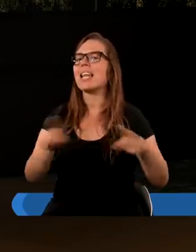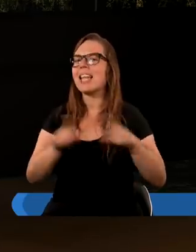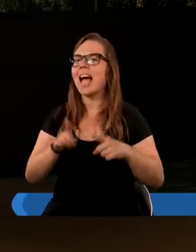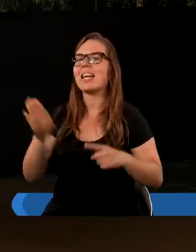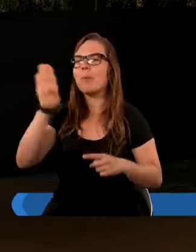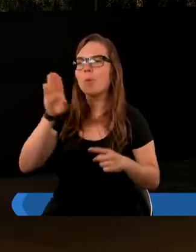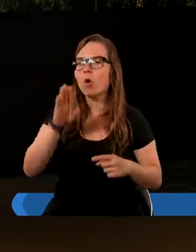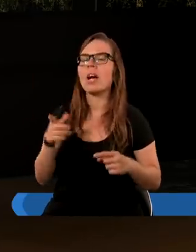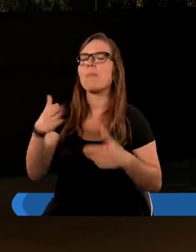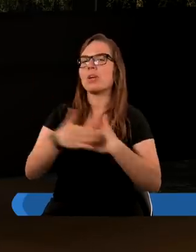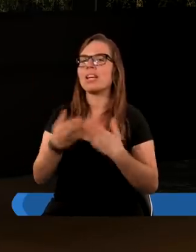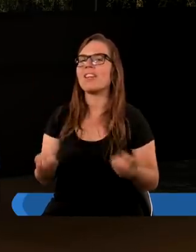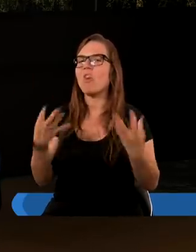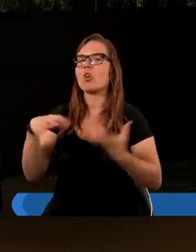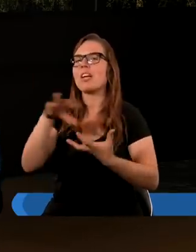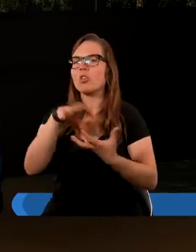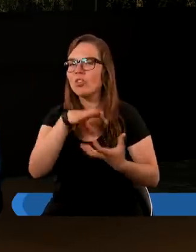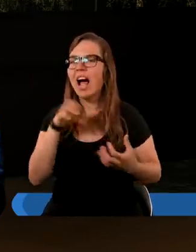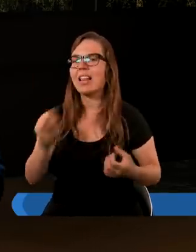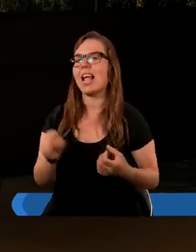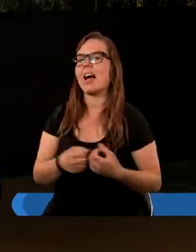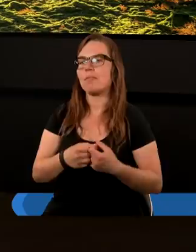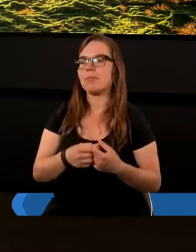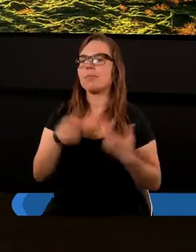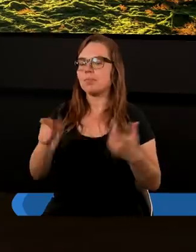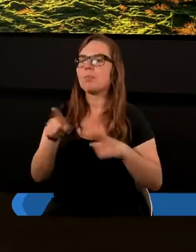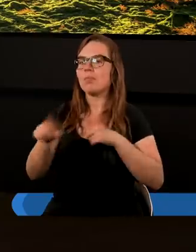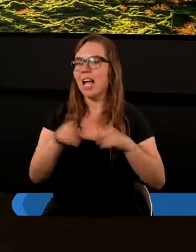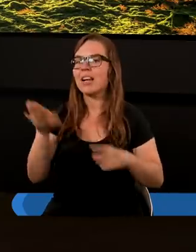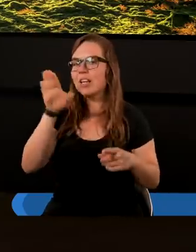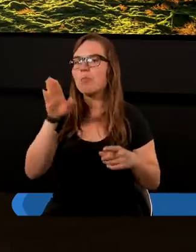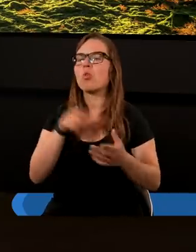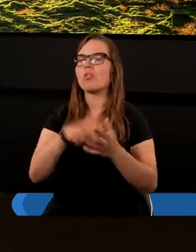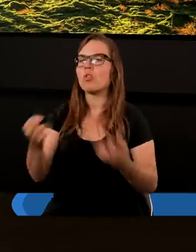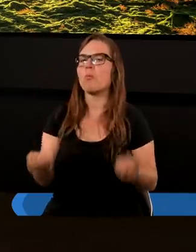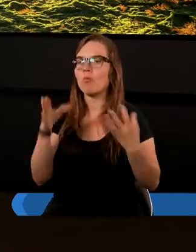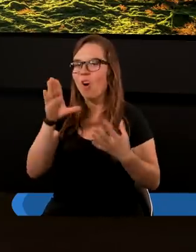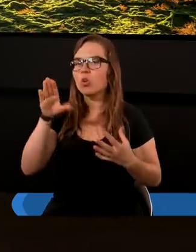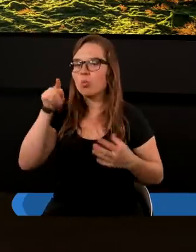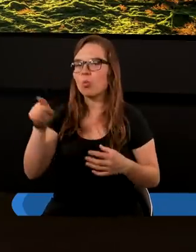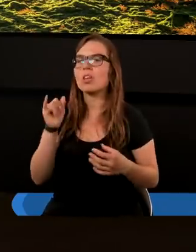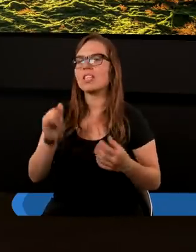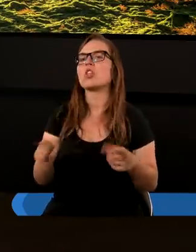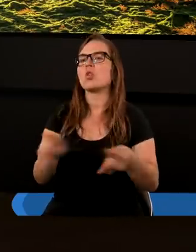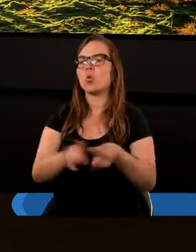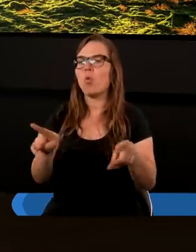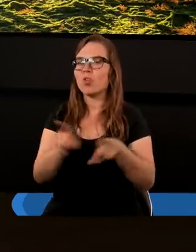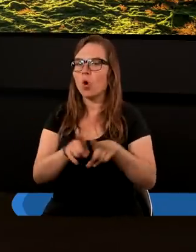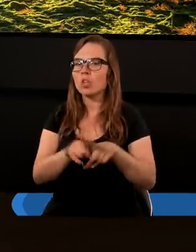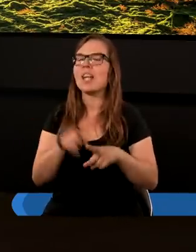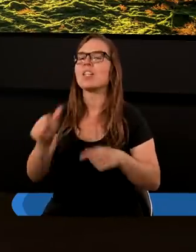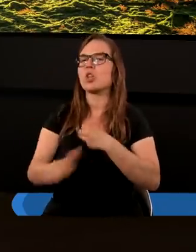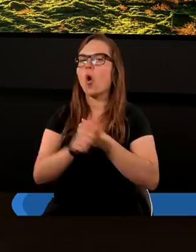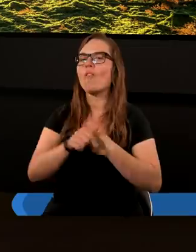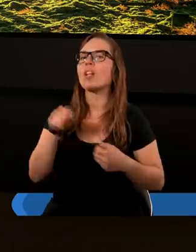przy stworzeniu świata. To jest niesamowicie istotne. Tak. Znakiem Boga, że to Bóg stworzył i równocześnie jest